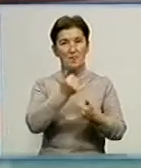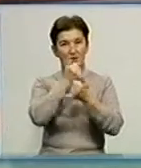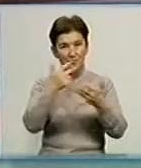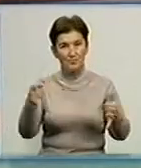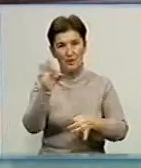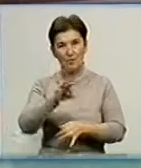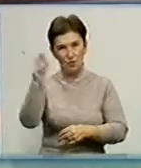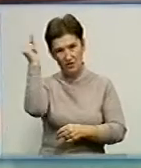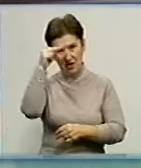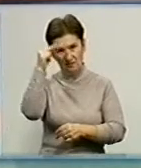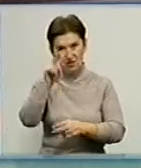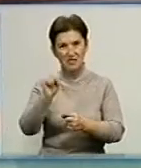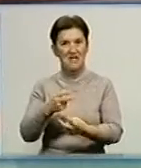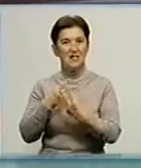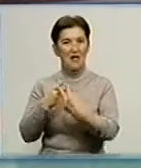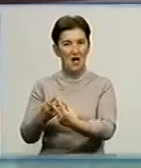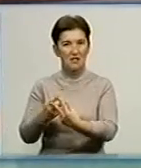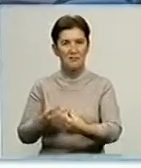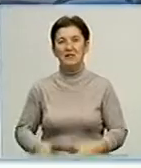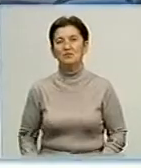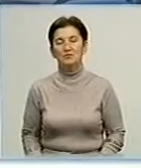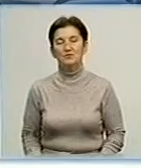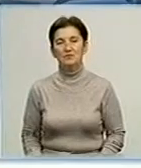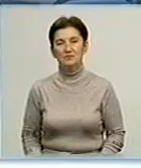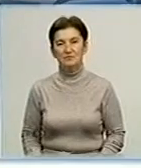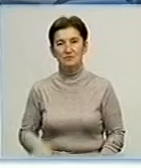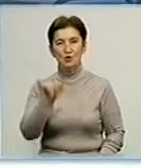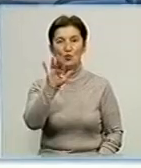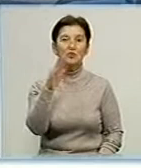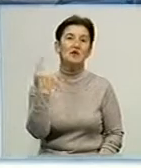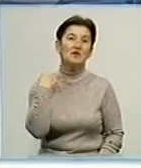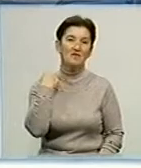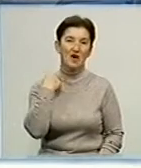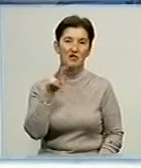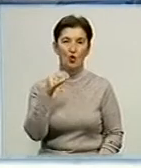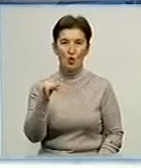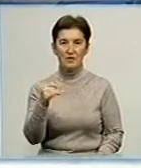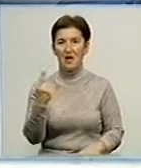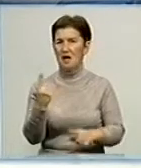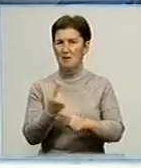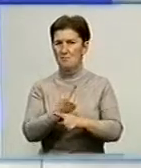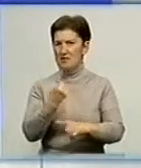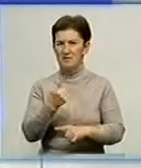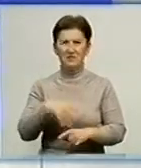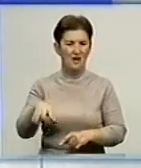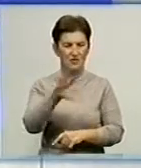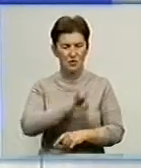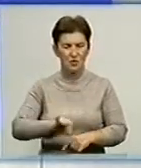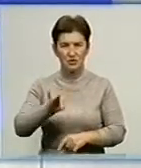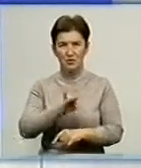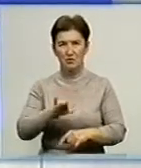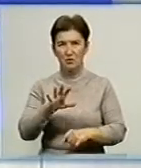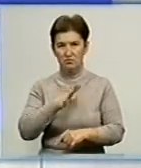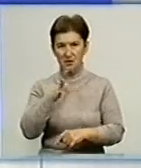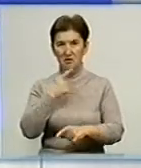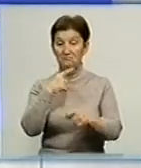навчання за ґратами в наступному сюжеті. У Кіровоградській колонії цьогоріч вперше за всю її історію проходили зовнішнє